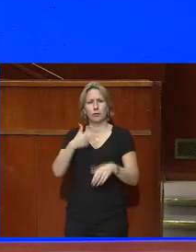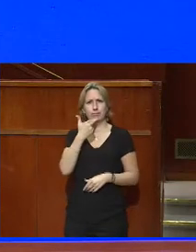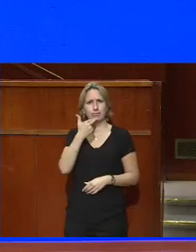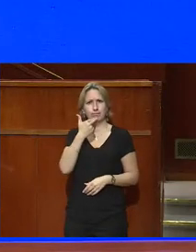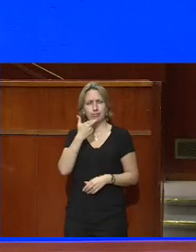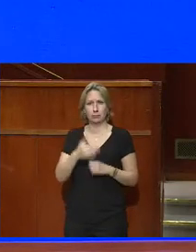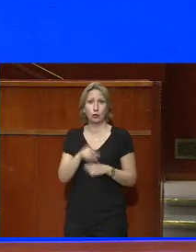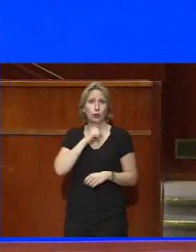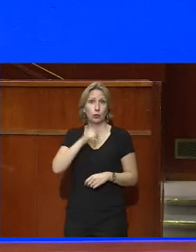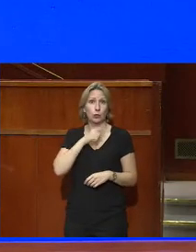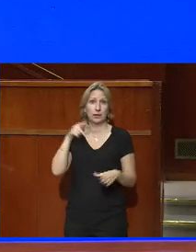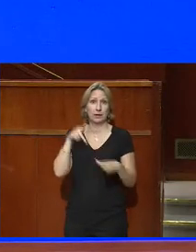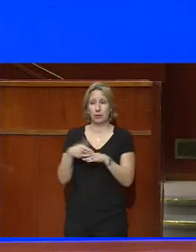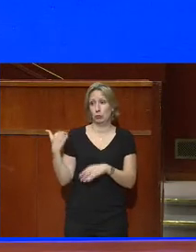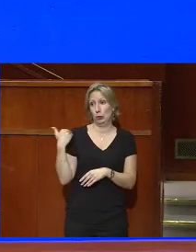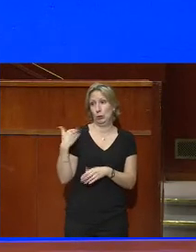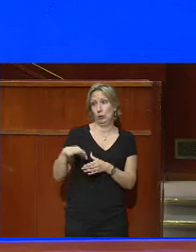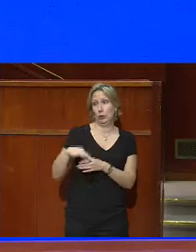depuis le début de cette mandature.